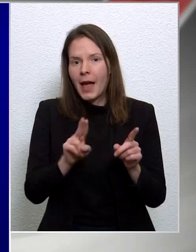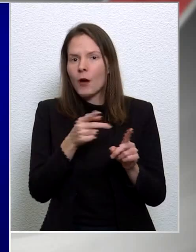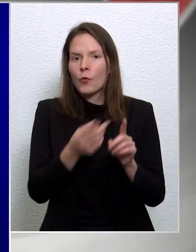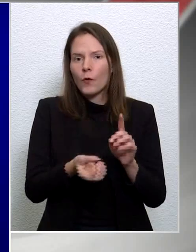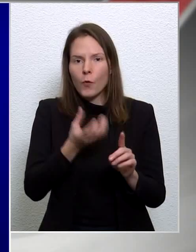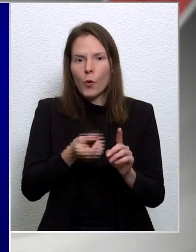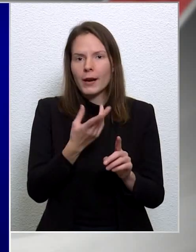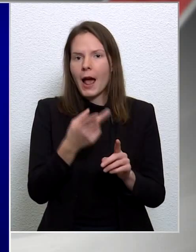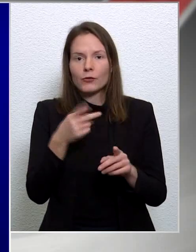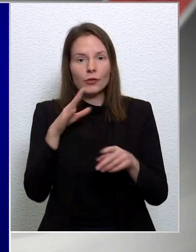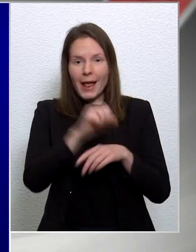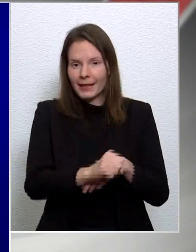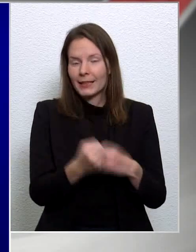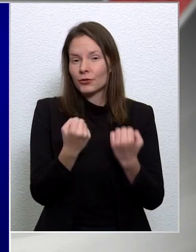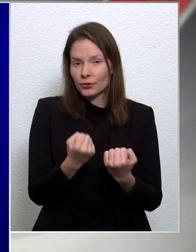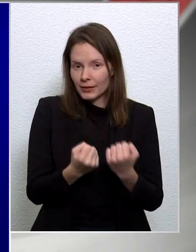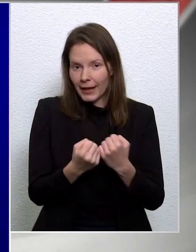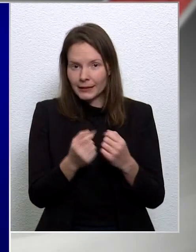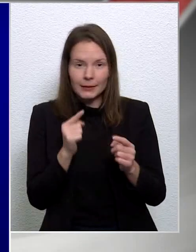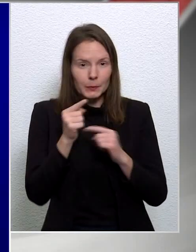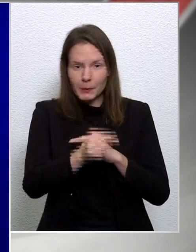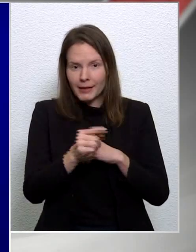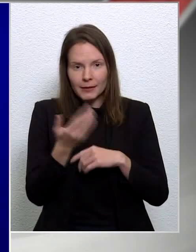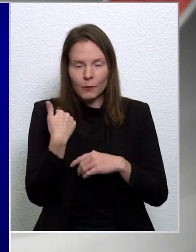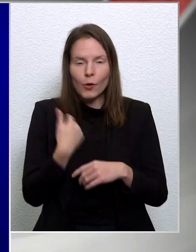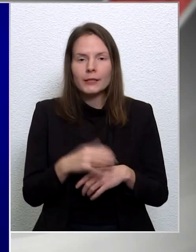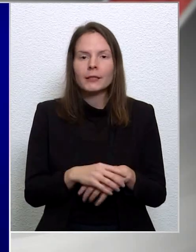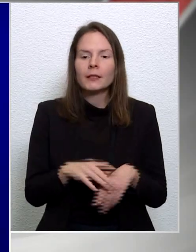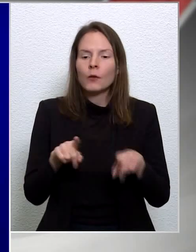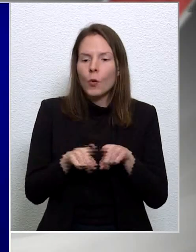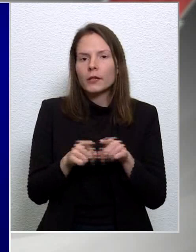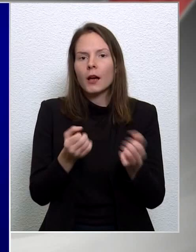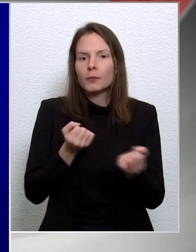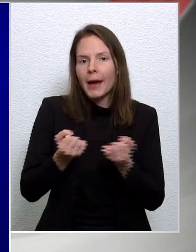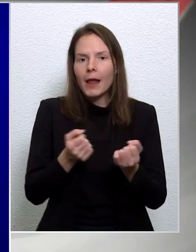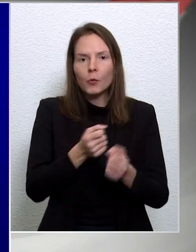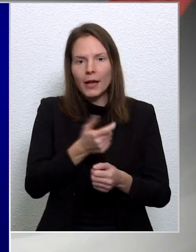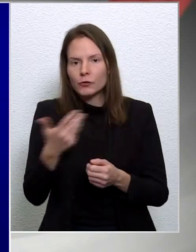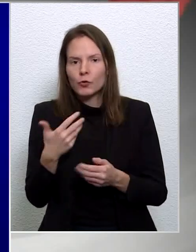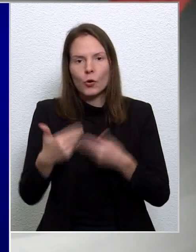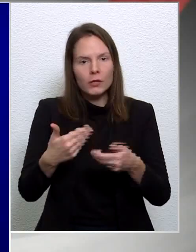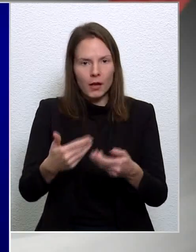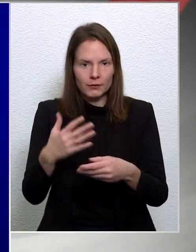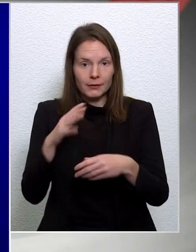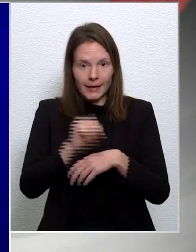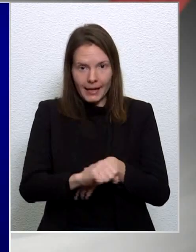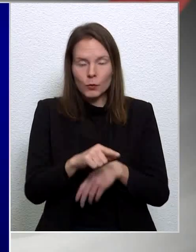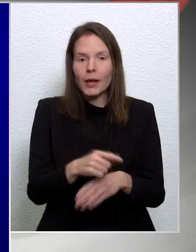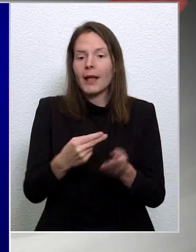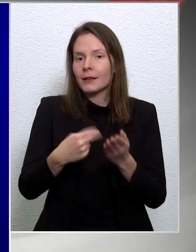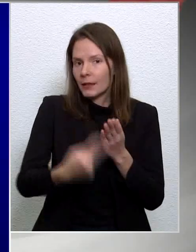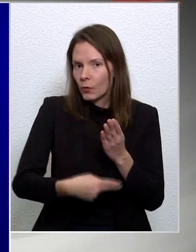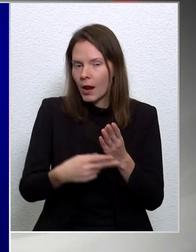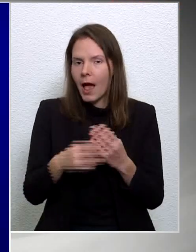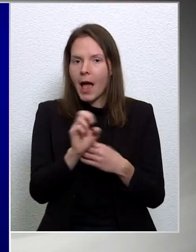források rendszerének elérése, egy olyan megállapodás sorozatot érjünk el az Európai Bizottsággal és írjunk alá,